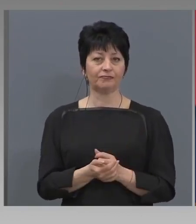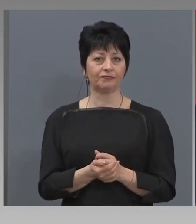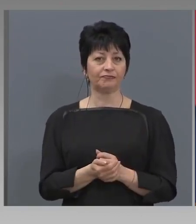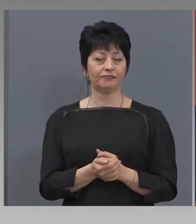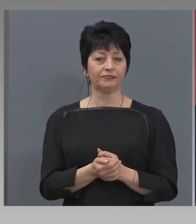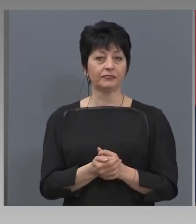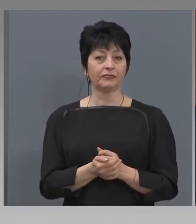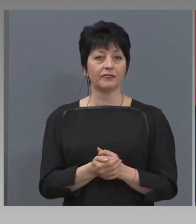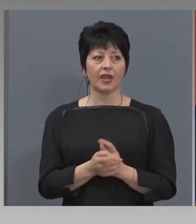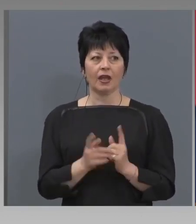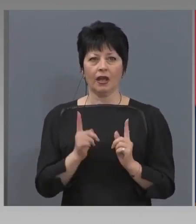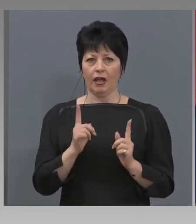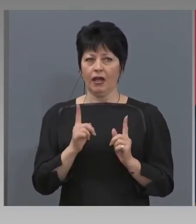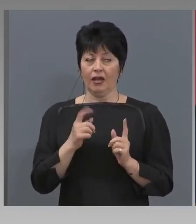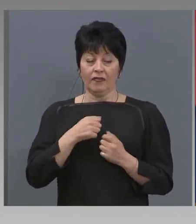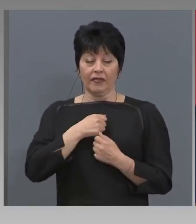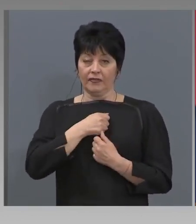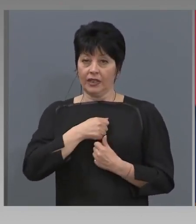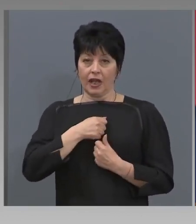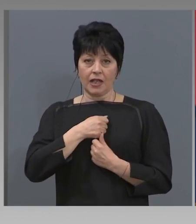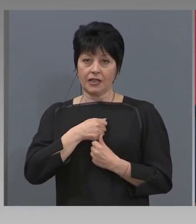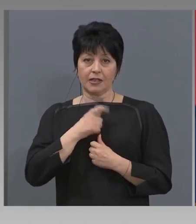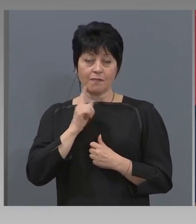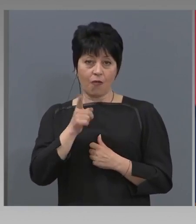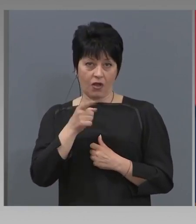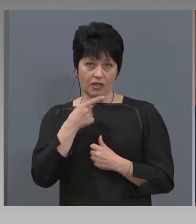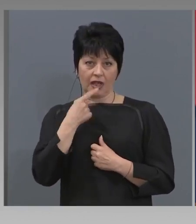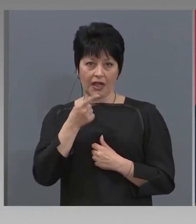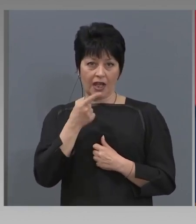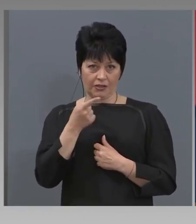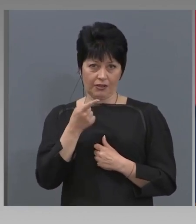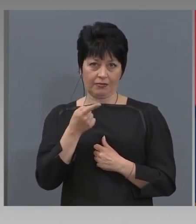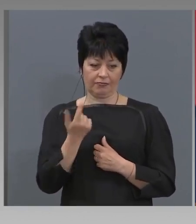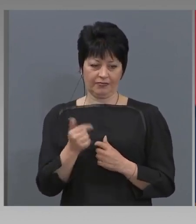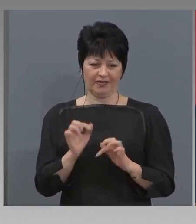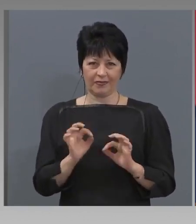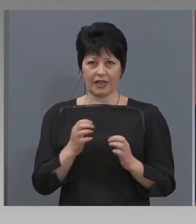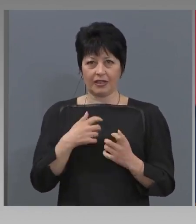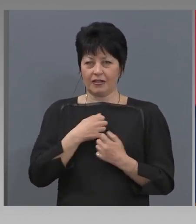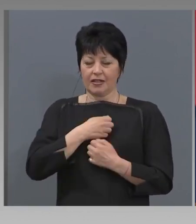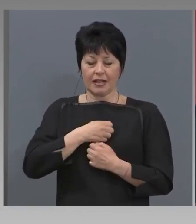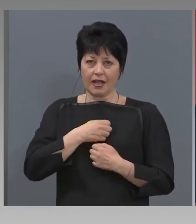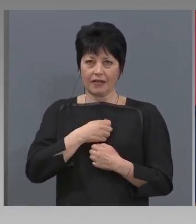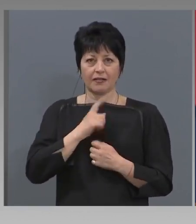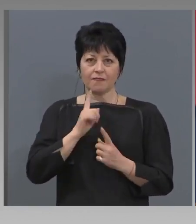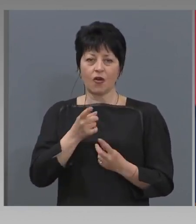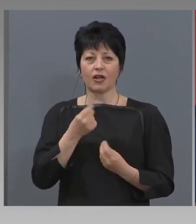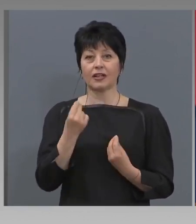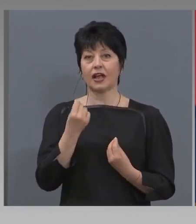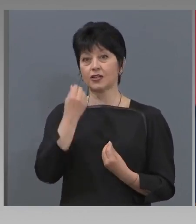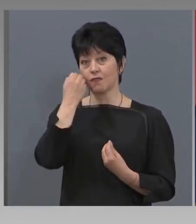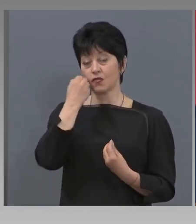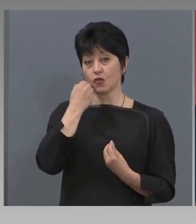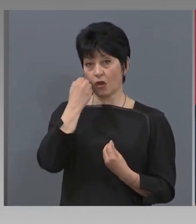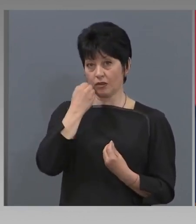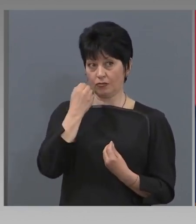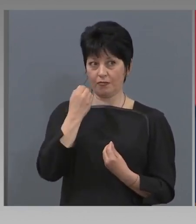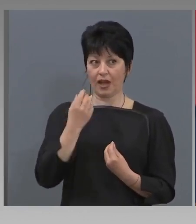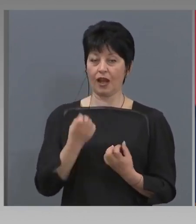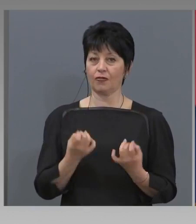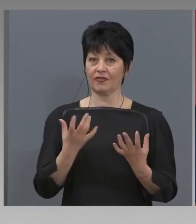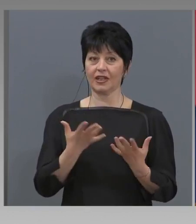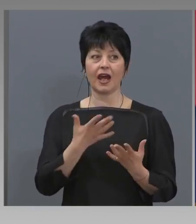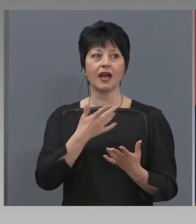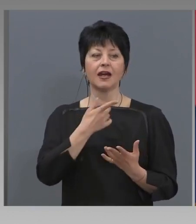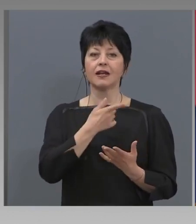В тагата си мога да кажа, че добрата новина в тагата, повтаряме, и че тези починали Бог да ги прости хора